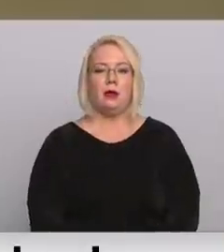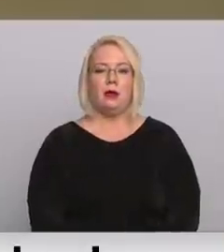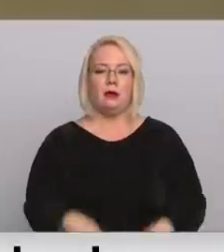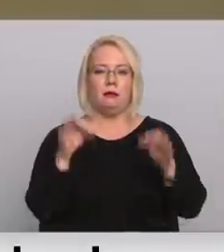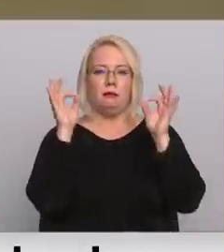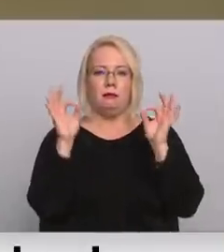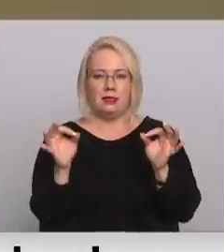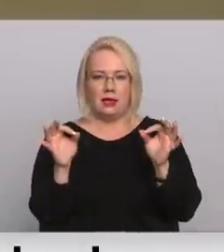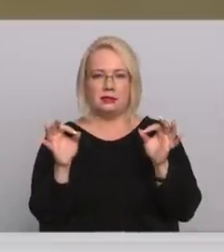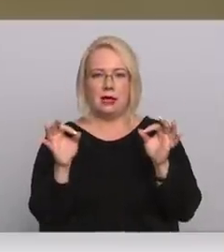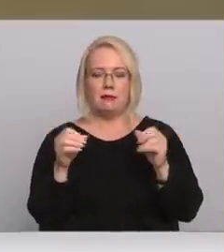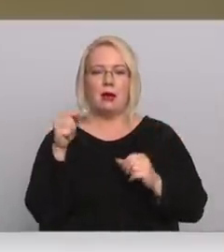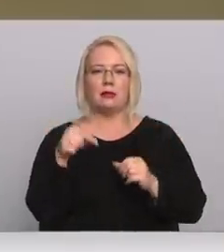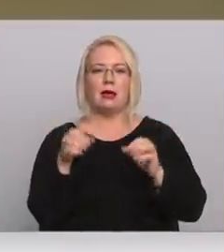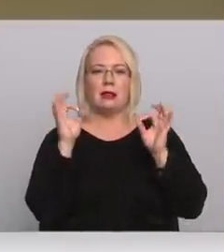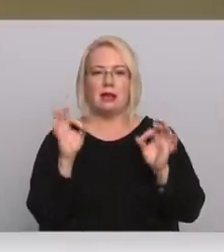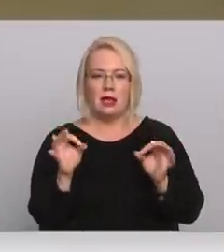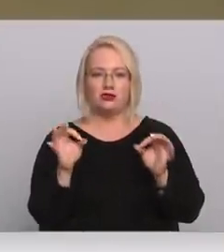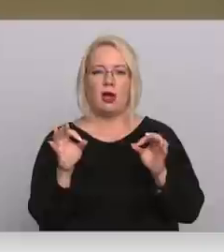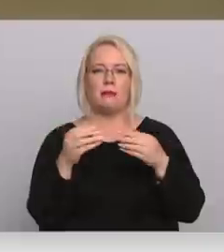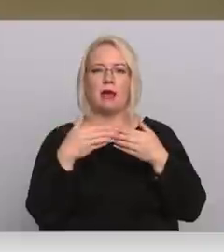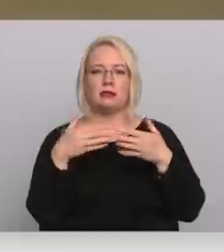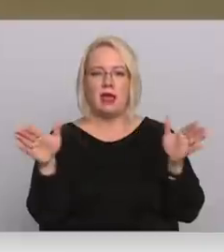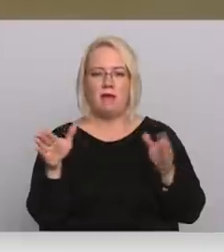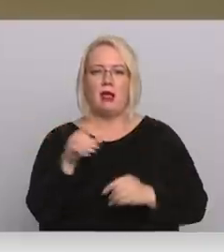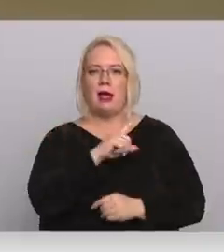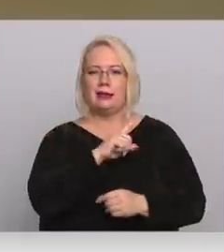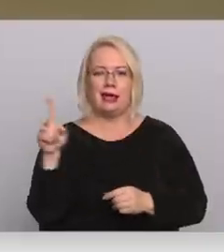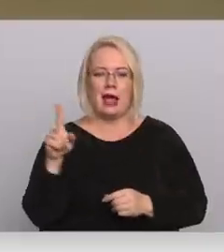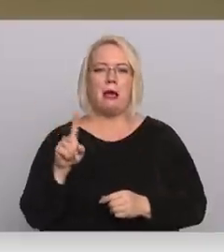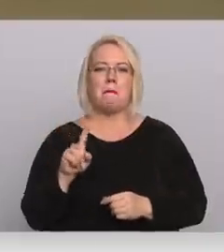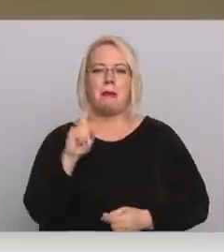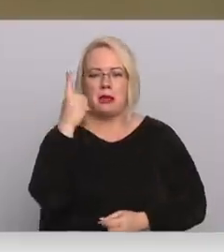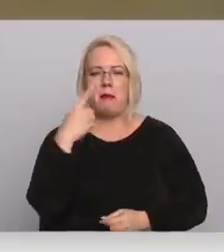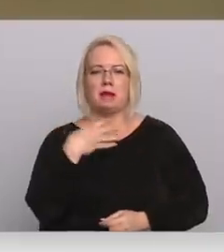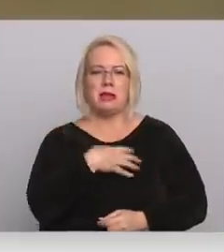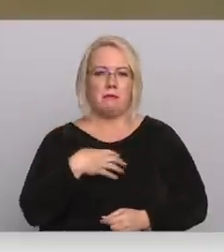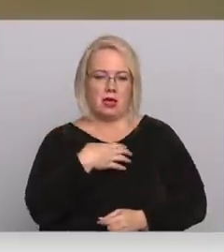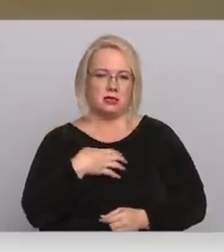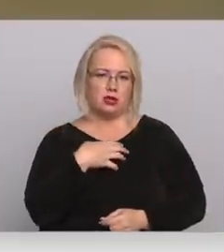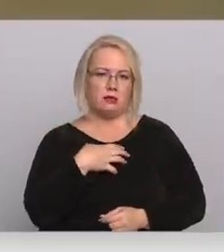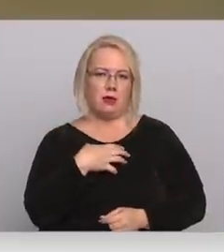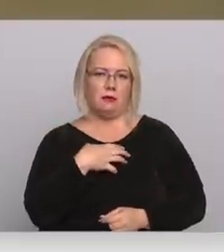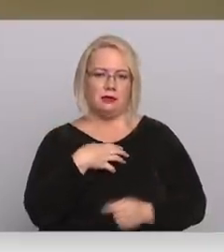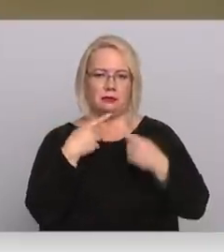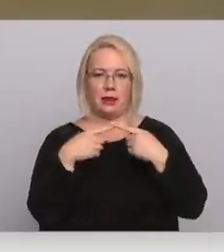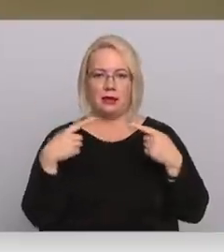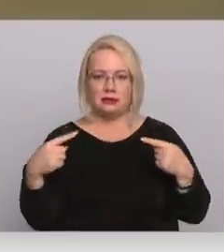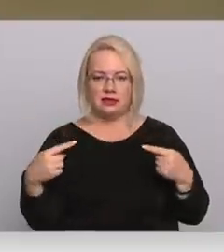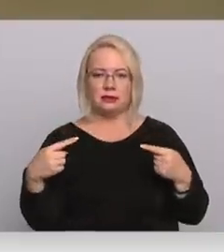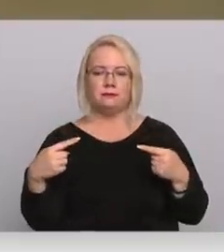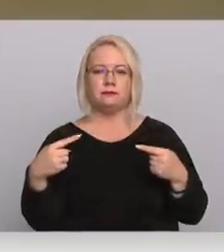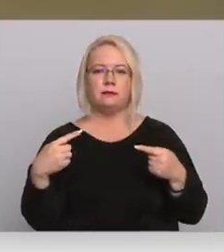Patiesībā te tiešām ir jāatstāja vaļā tikai pirmās nepieciešamības preces